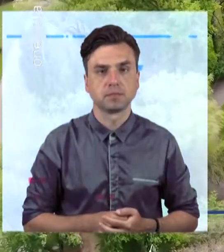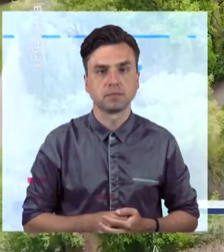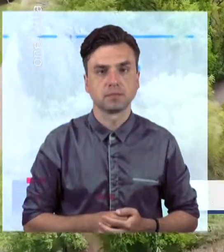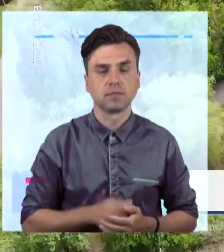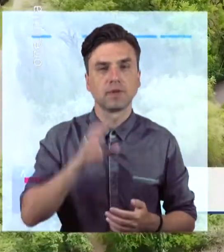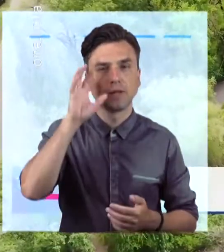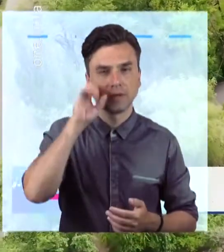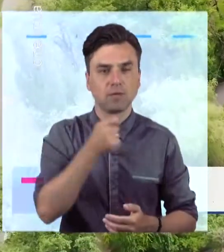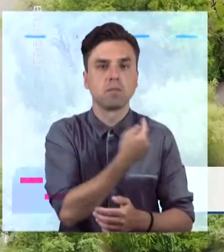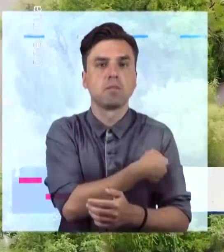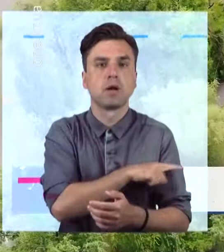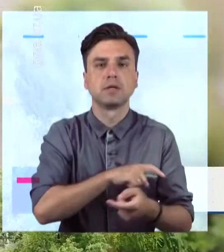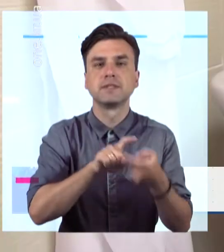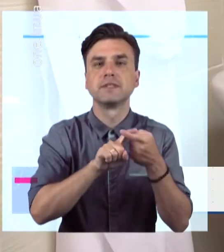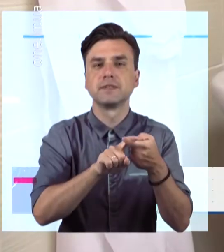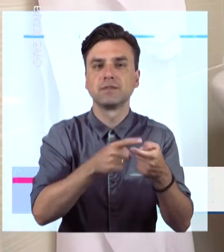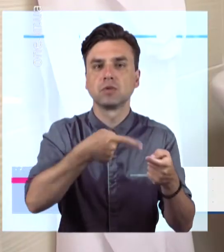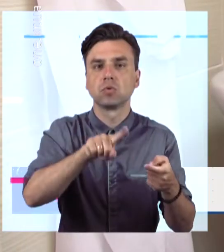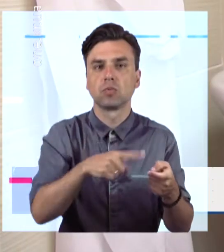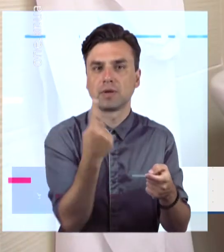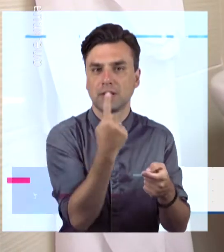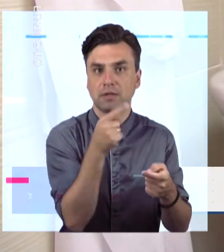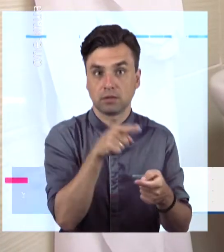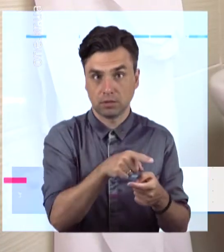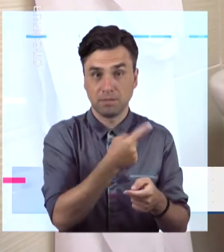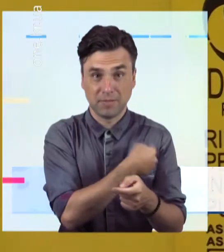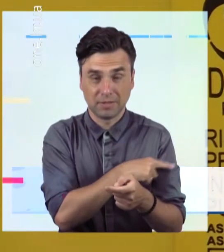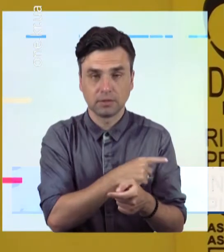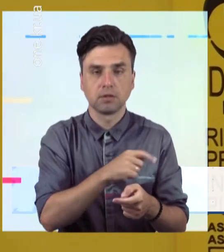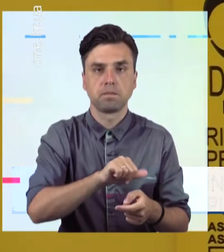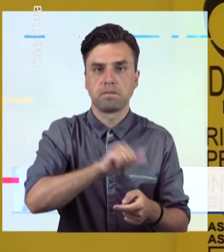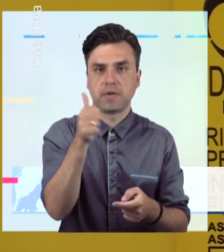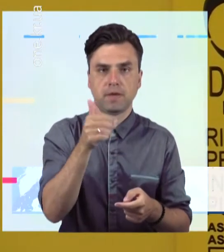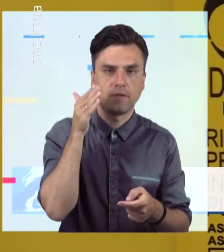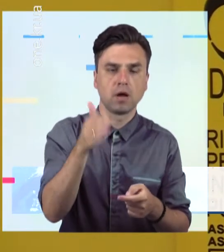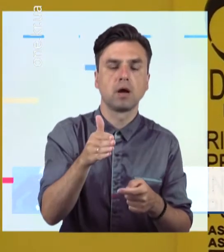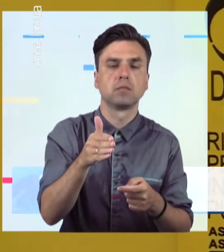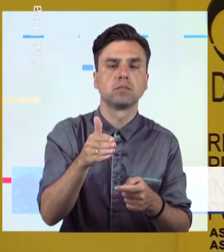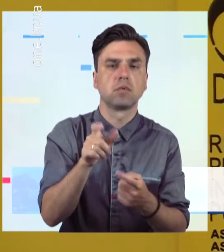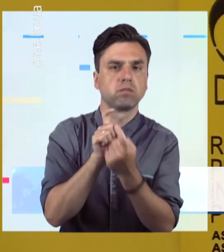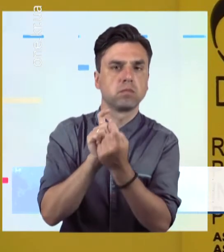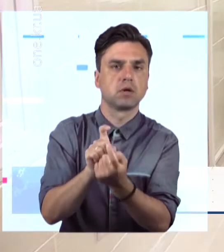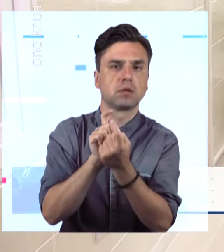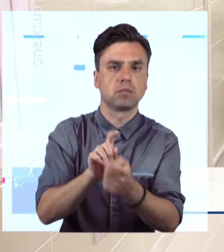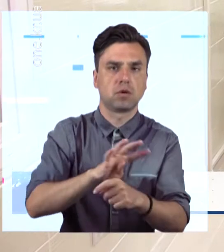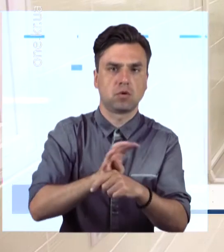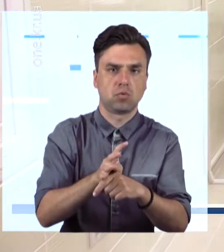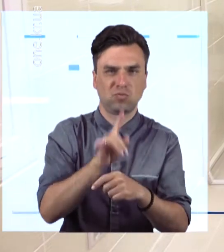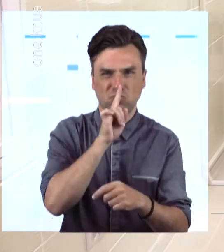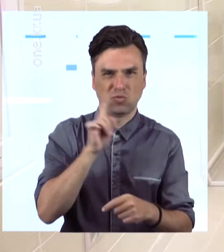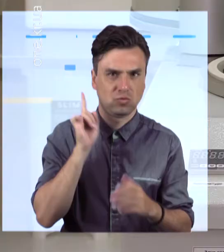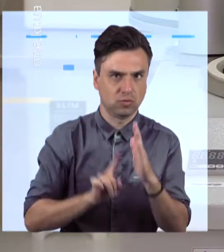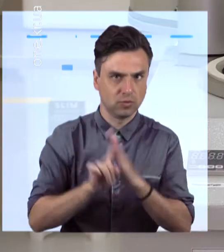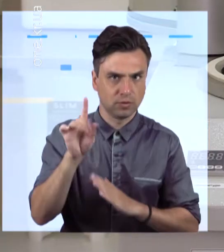Кривовіська інфекційна лікарня номер один першою з медзакладів міста вступила до боротьби із коронавірусом ще на початку минулого року. Та для надання